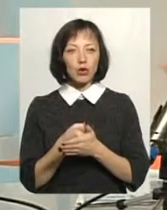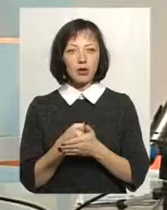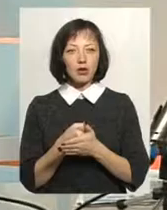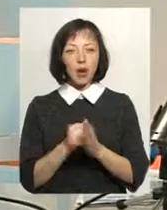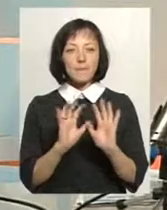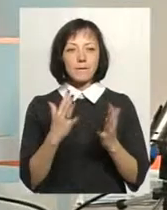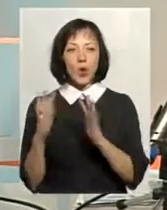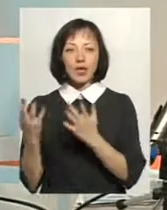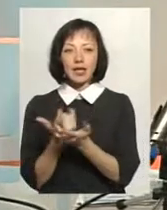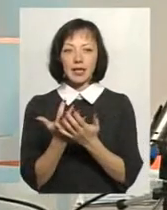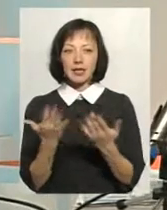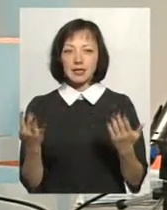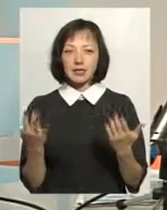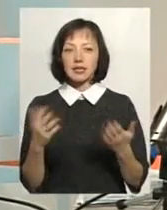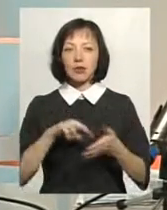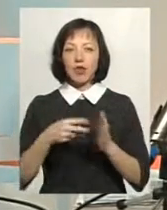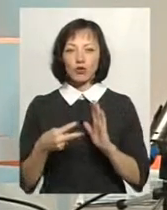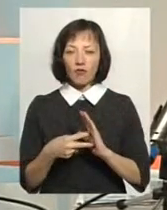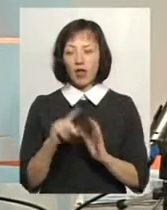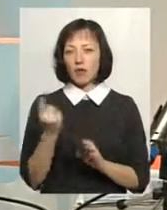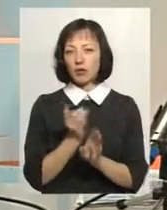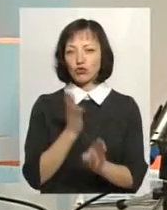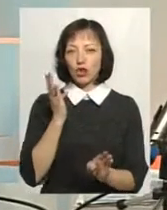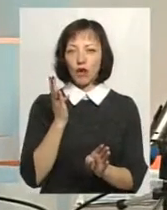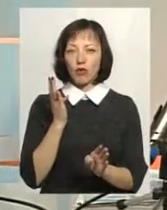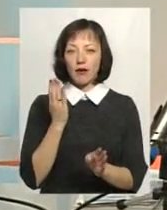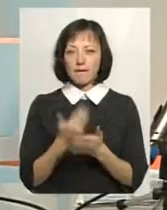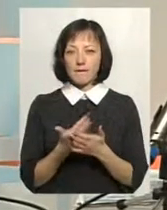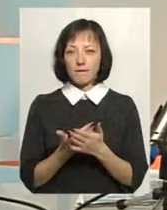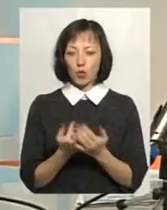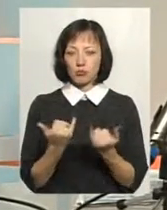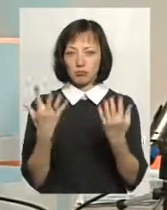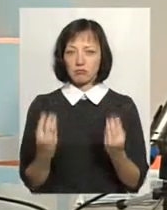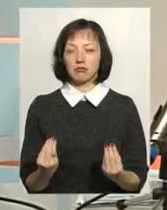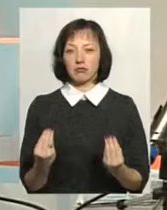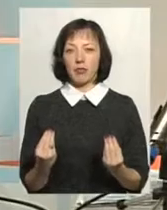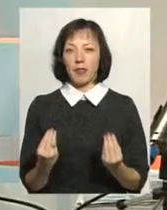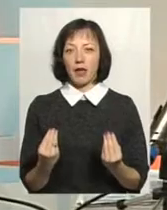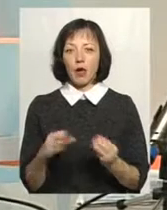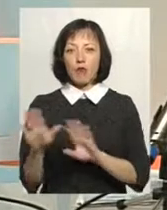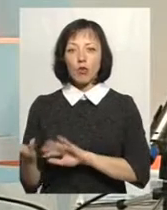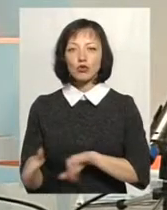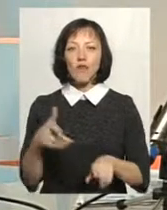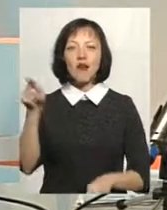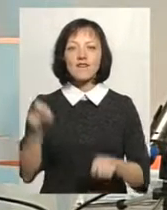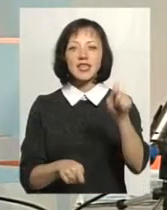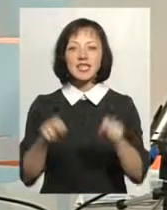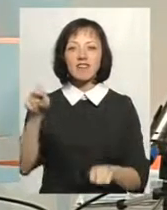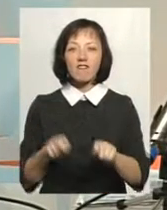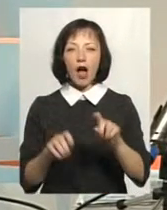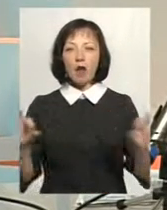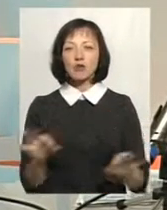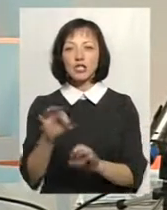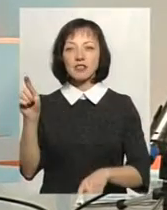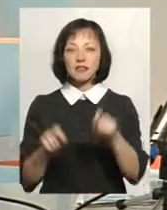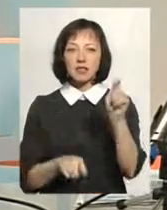подій різних, які ми запланували. В першу чергу, ось буквально на днях, пройшов фестиваль, музичний